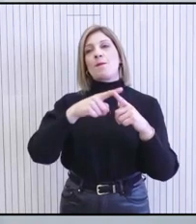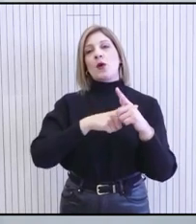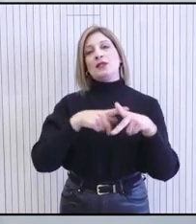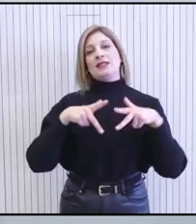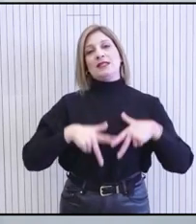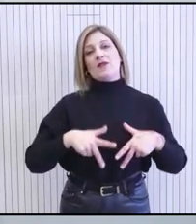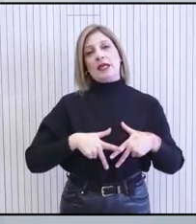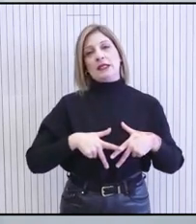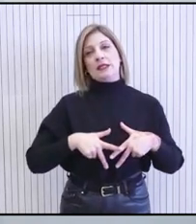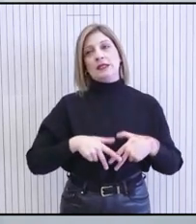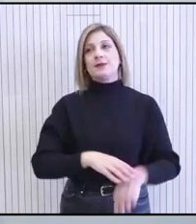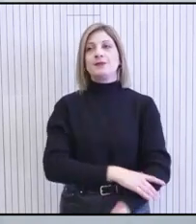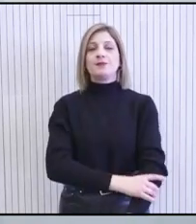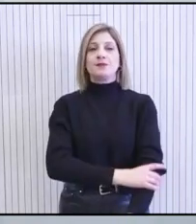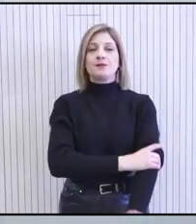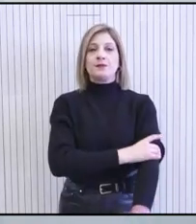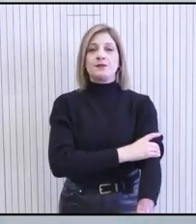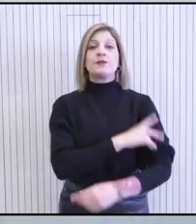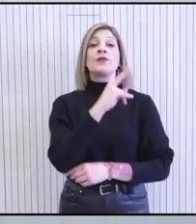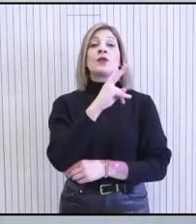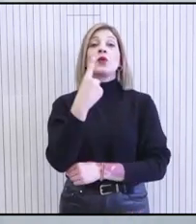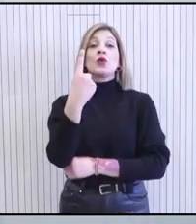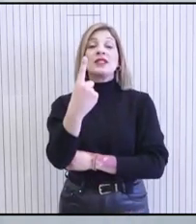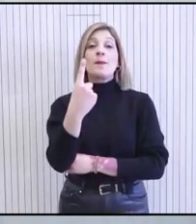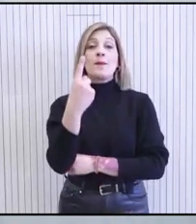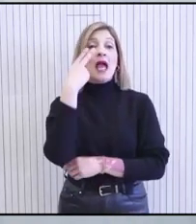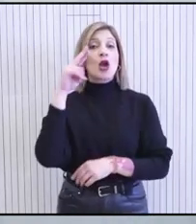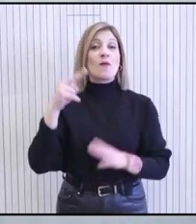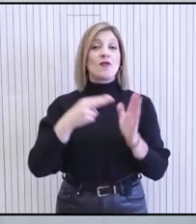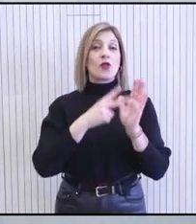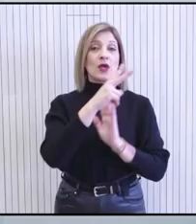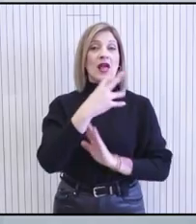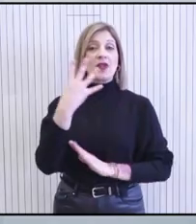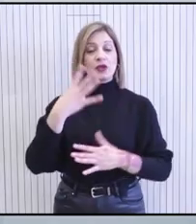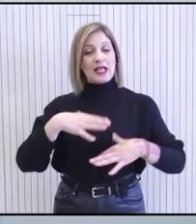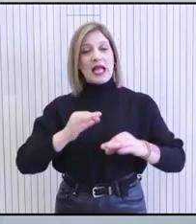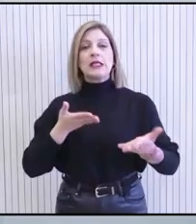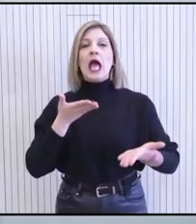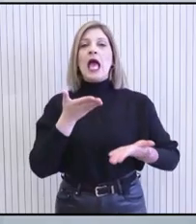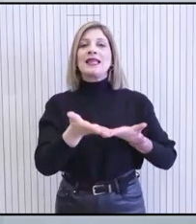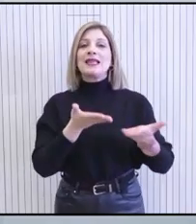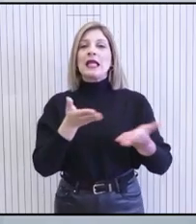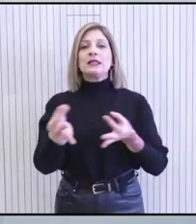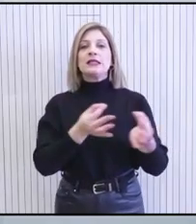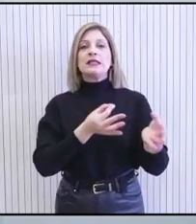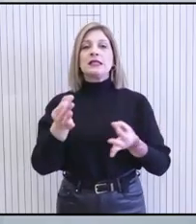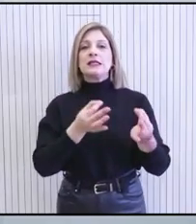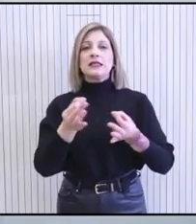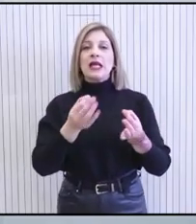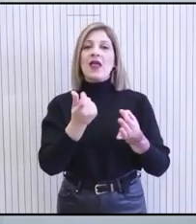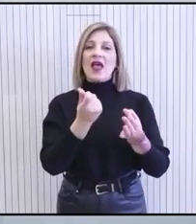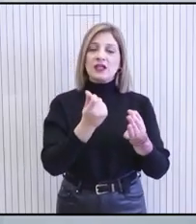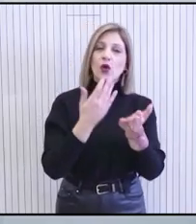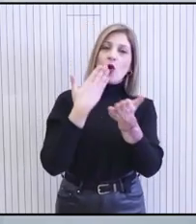κυβέρνηση. Στις 21 Νοευρίου του 2024 ξεκίνησε η υποβολή αιτήσεων για το σχέδιο εξοικονομώ αναβαθμίζω στις